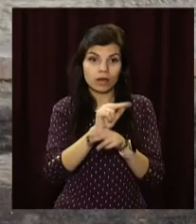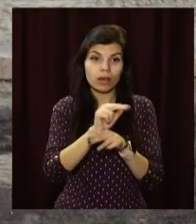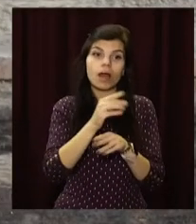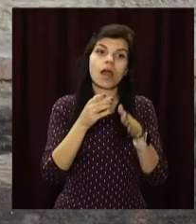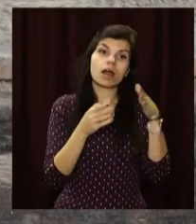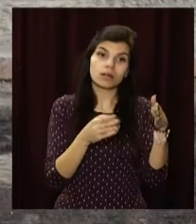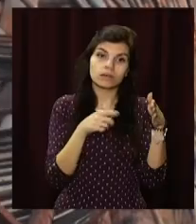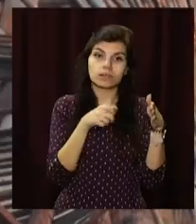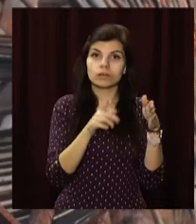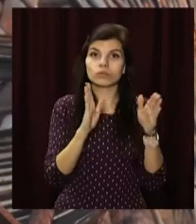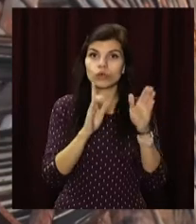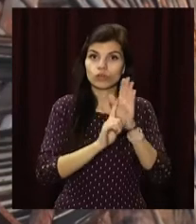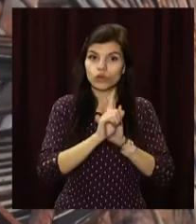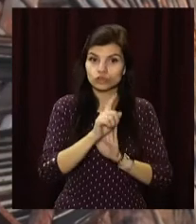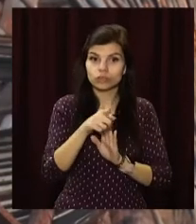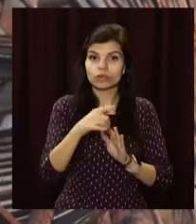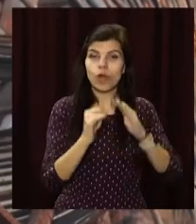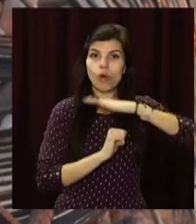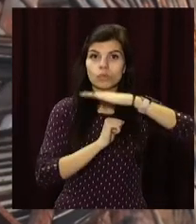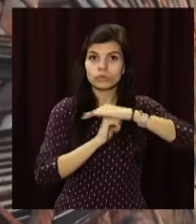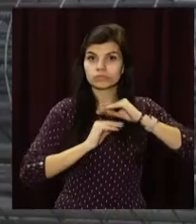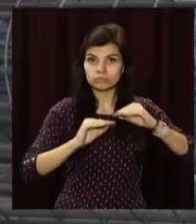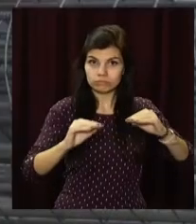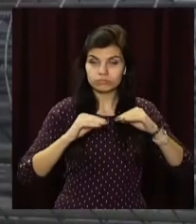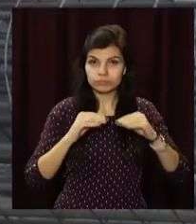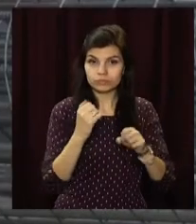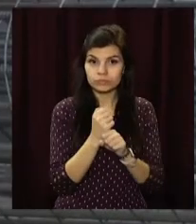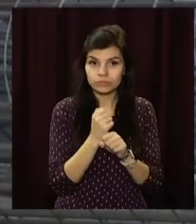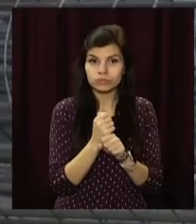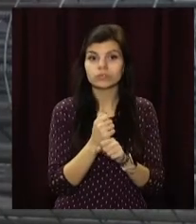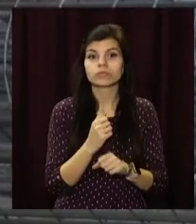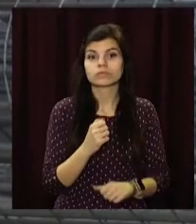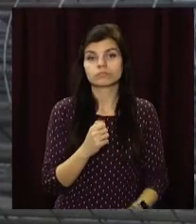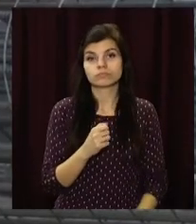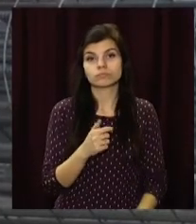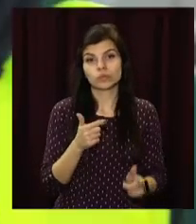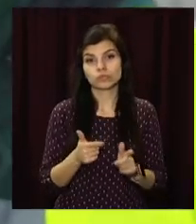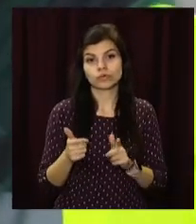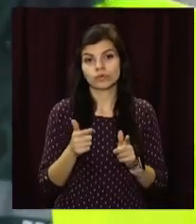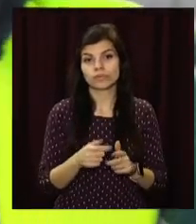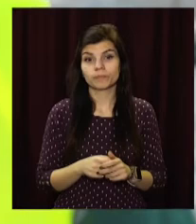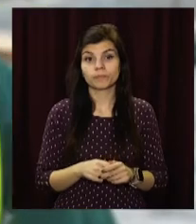тут монтують упорні конструкції, незабаром пробуватимуть сверловини для упор майбутнього шляхопроводу.